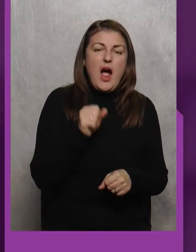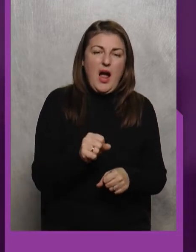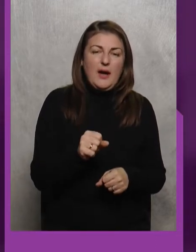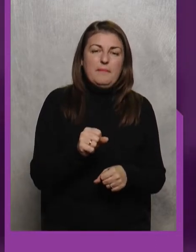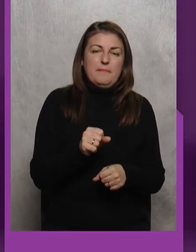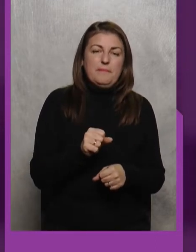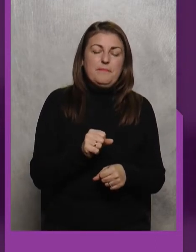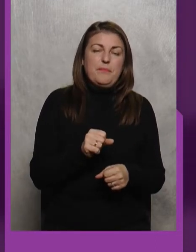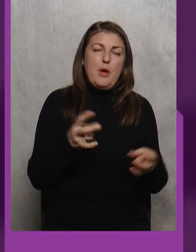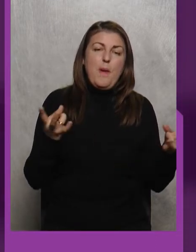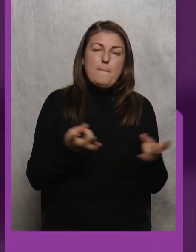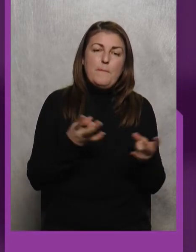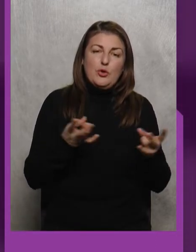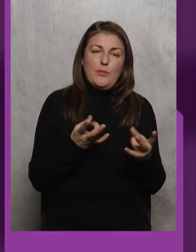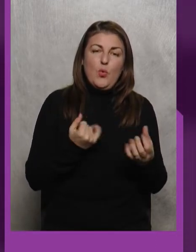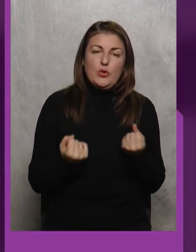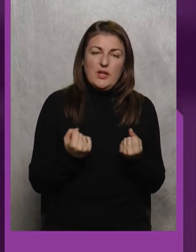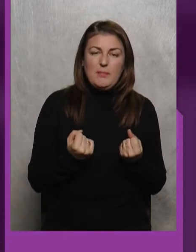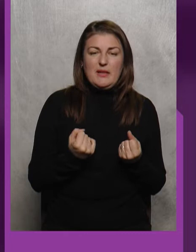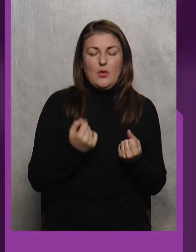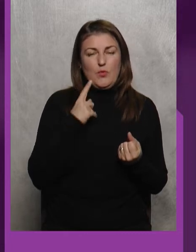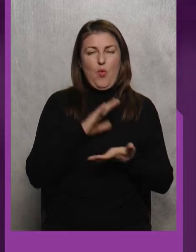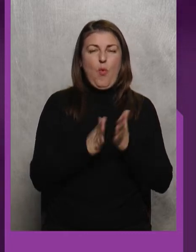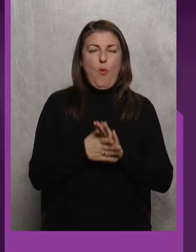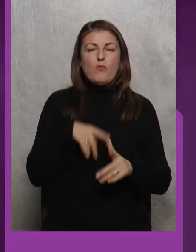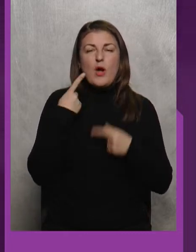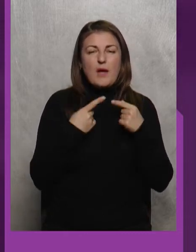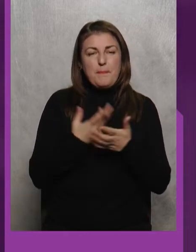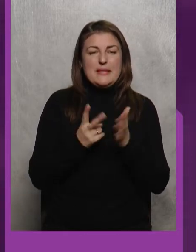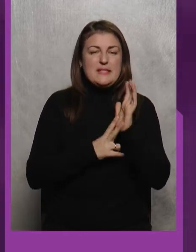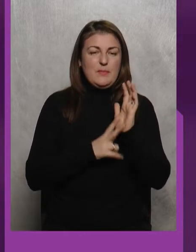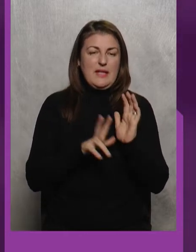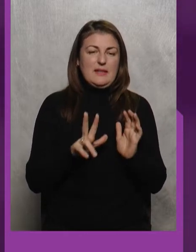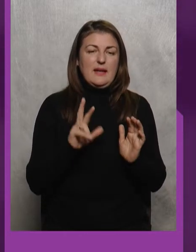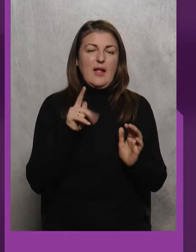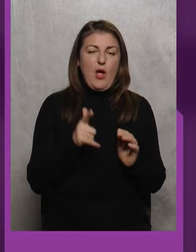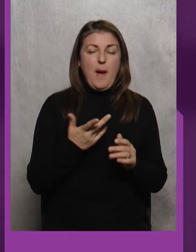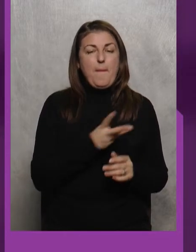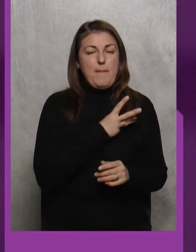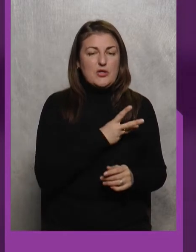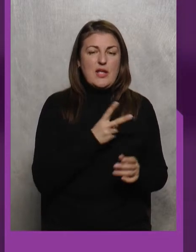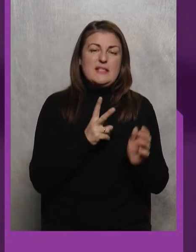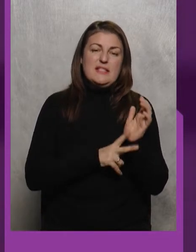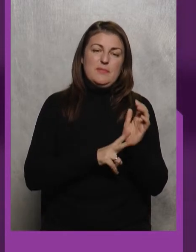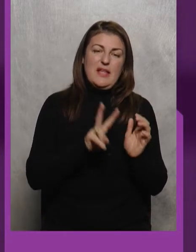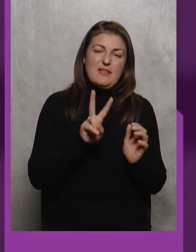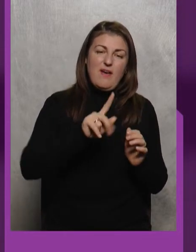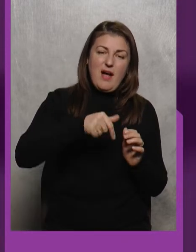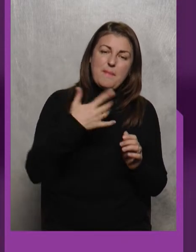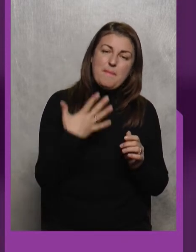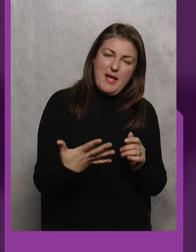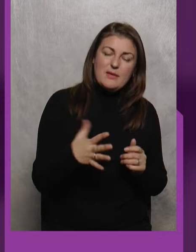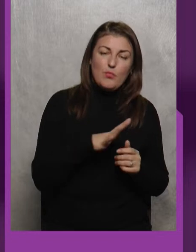потрібно отримати, умовно кажучи, 73 кілограми Бажано 72,5